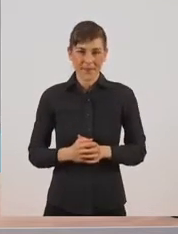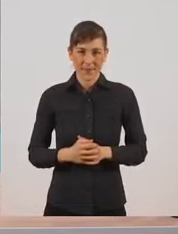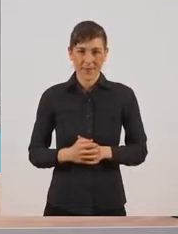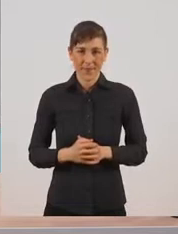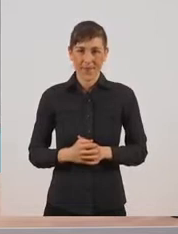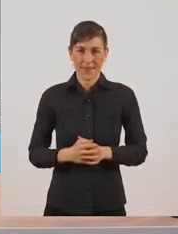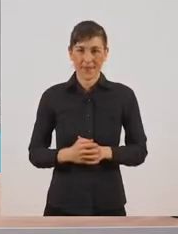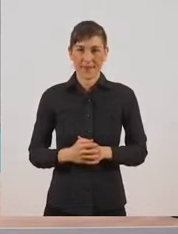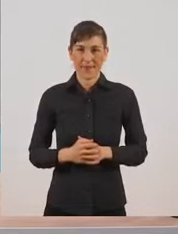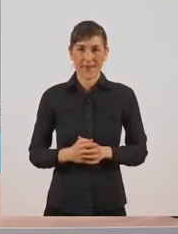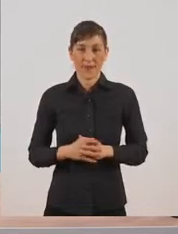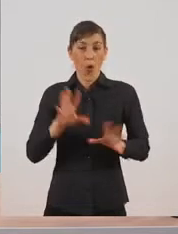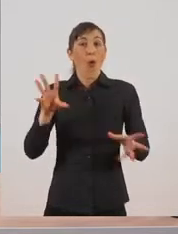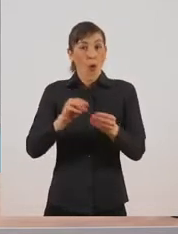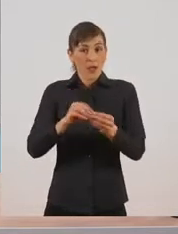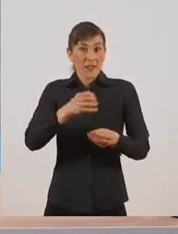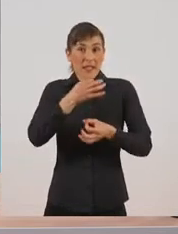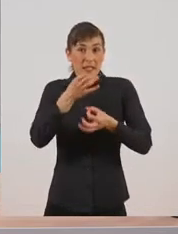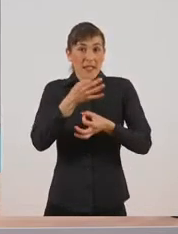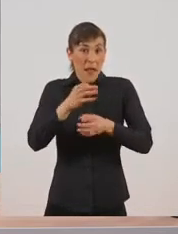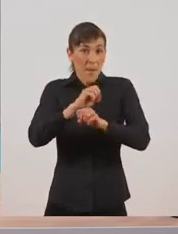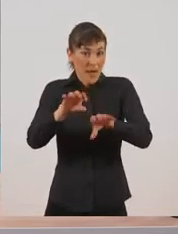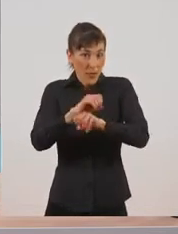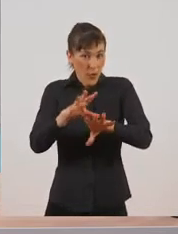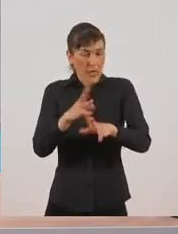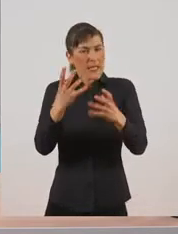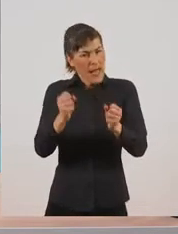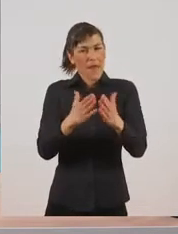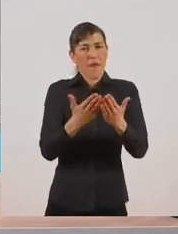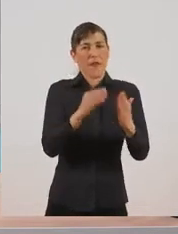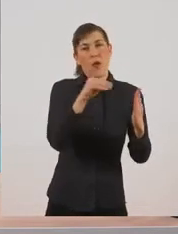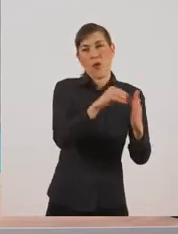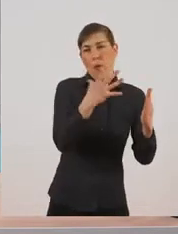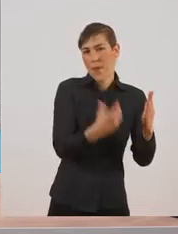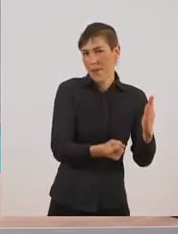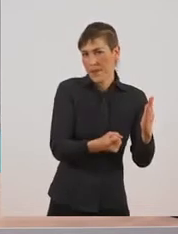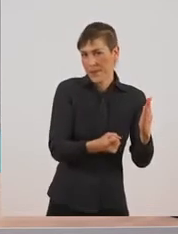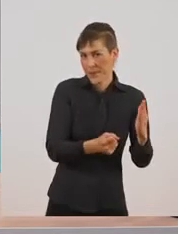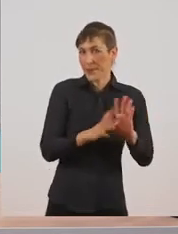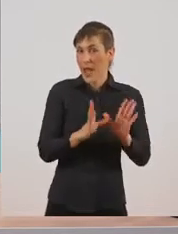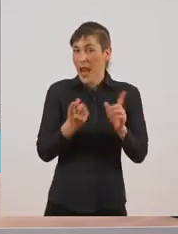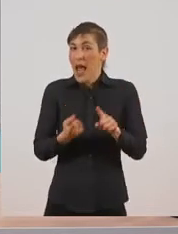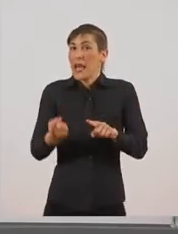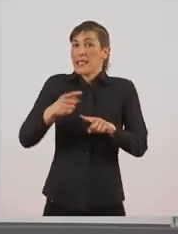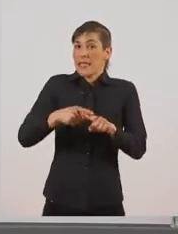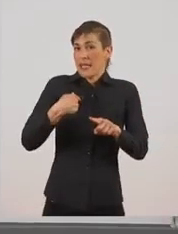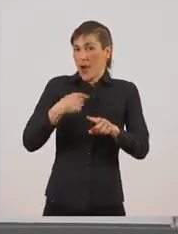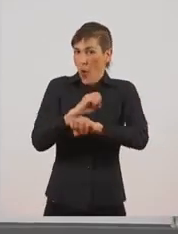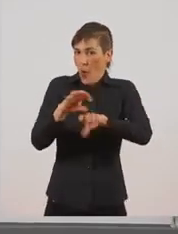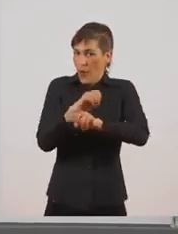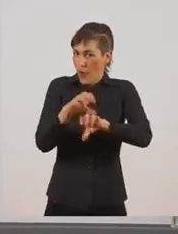Αυτές οι τρεις πληροφορίες είναι και οι πληροφορίες που έχει το βιβλίο μας και θα πάμε να δούμε και μερικές άλλες